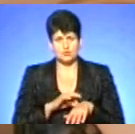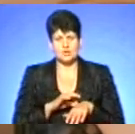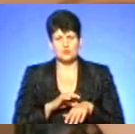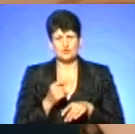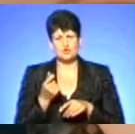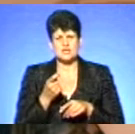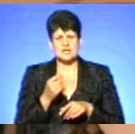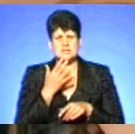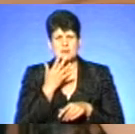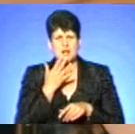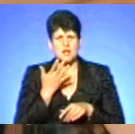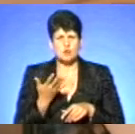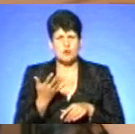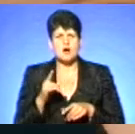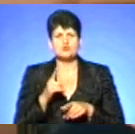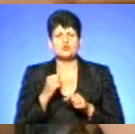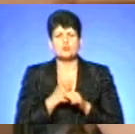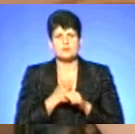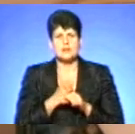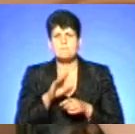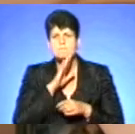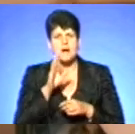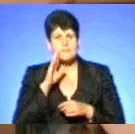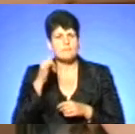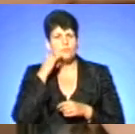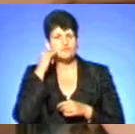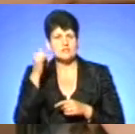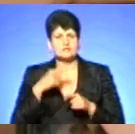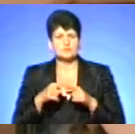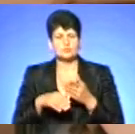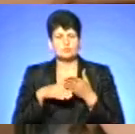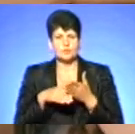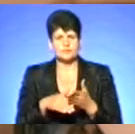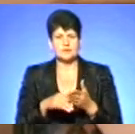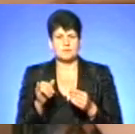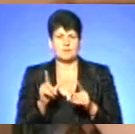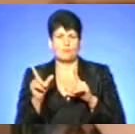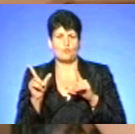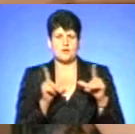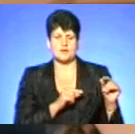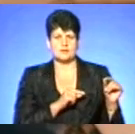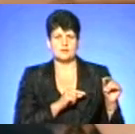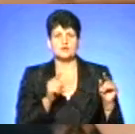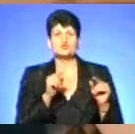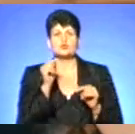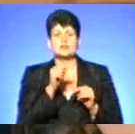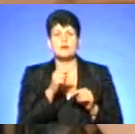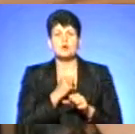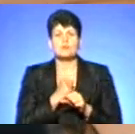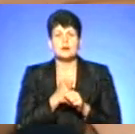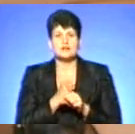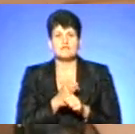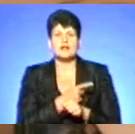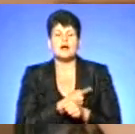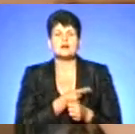запекло. І що ви потім робили? Їхали зразу в лікарню? Так. Мама подзвонила в скору, і ми так і поїхали. І що там тобі робили в Бережанах,